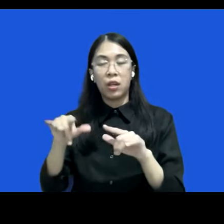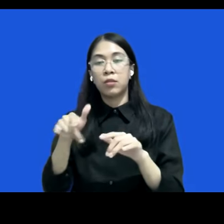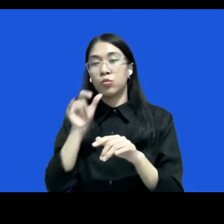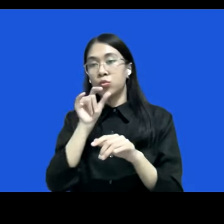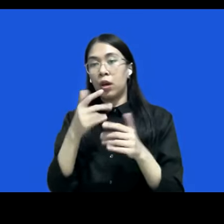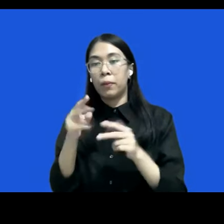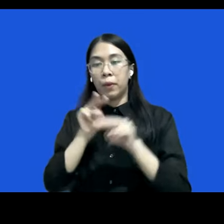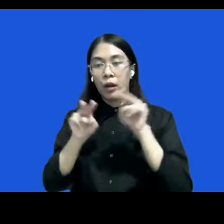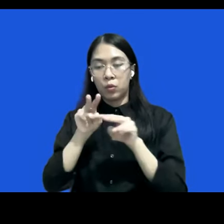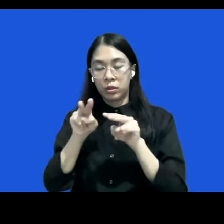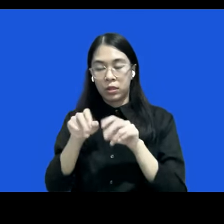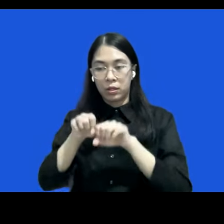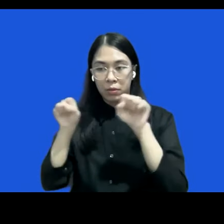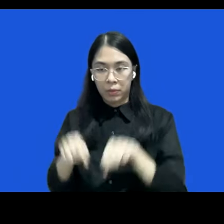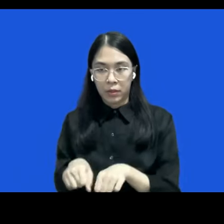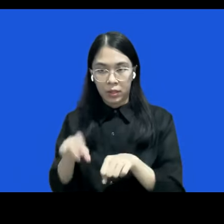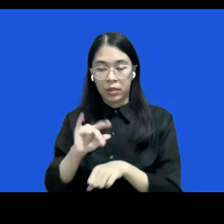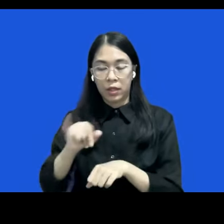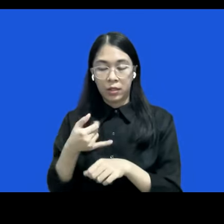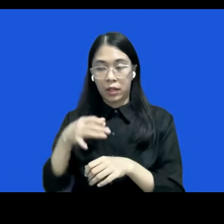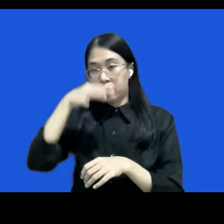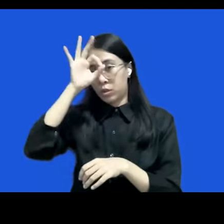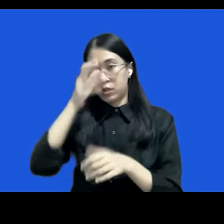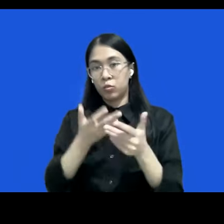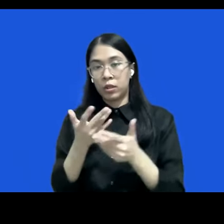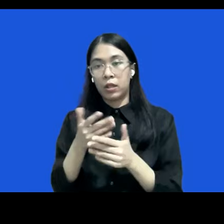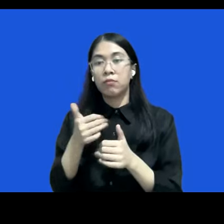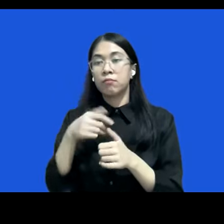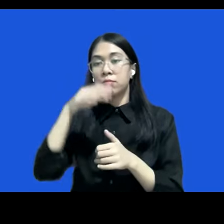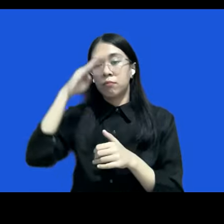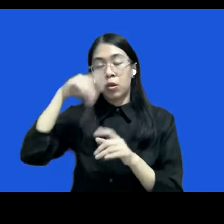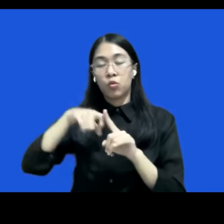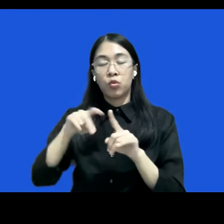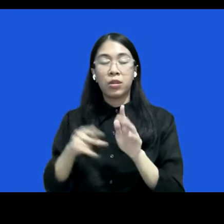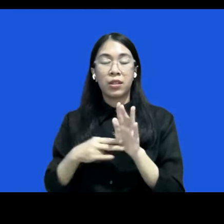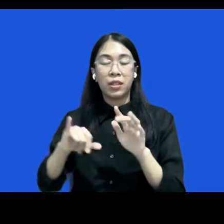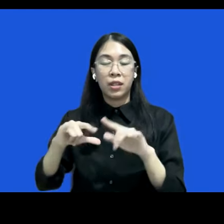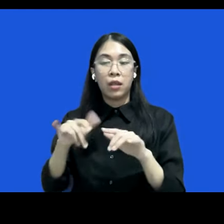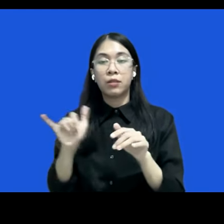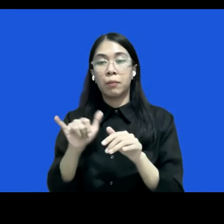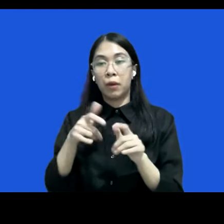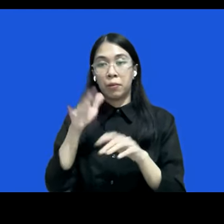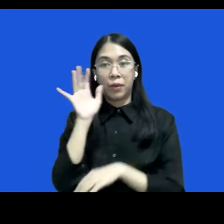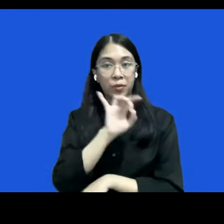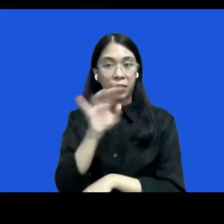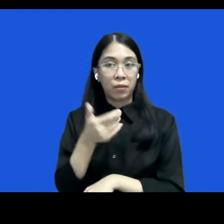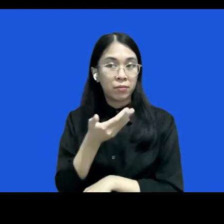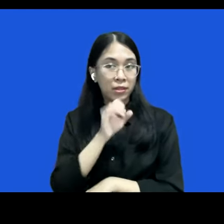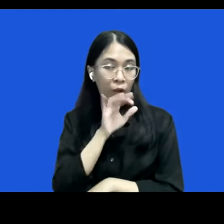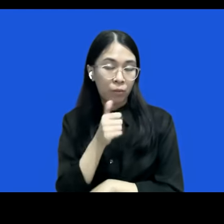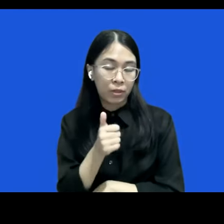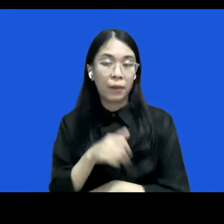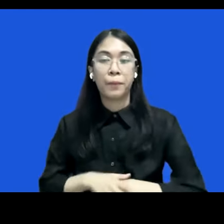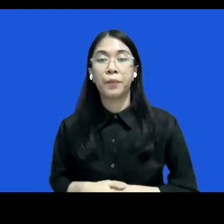implementasi RJ di kepolisian nanti mungkin bisa dijawab oleh Bang Kurnia dan juga pembicara lain mungkin dari